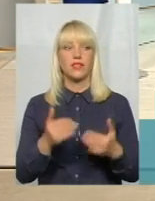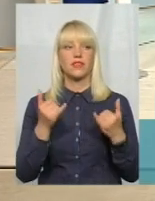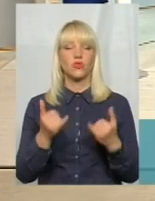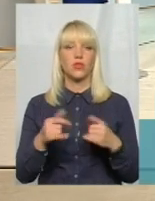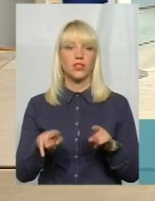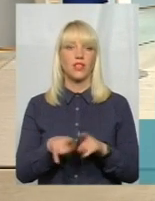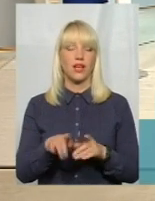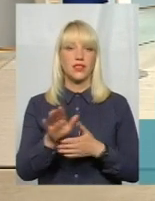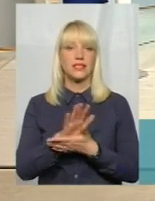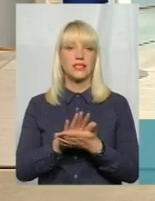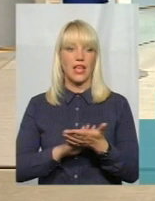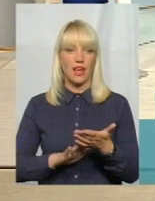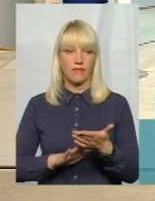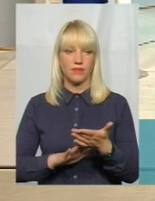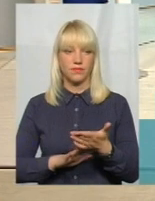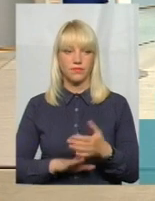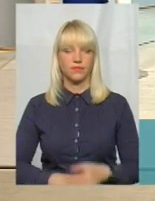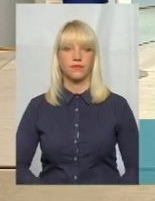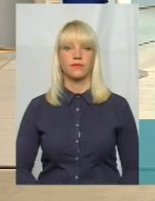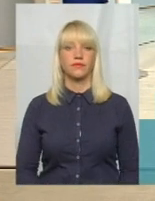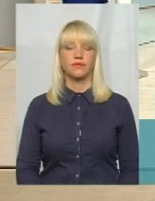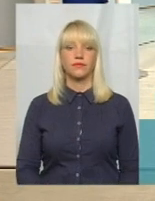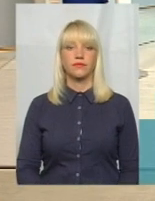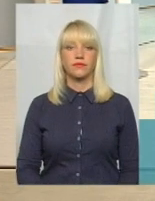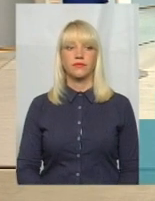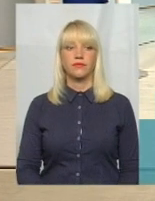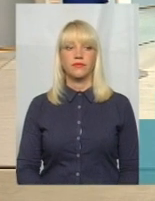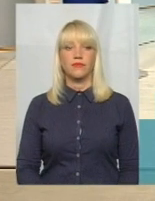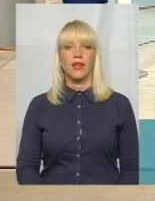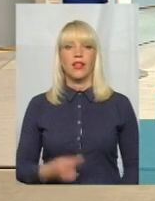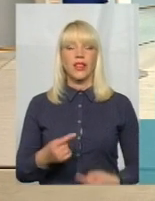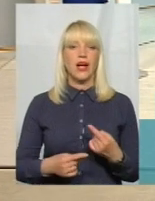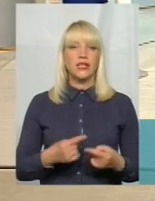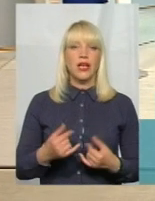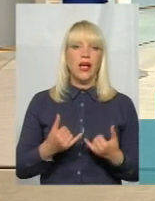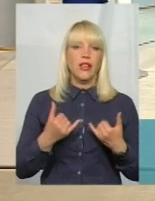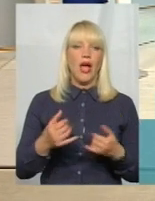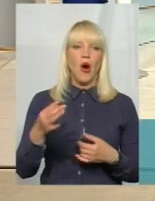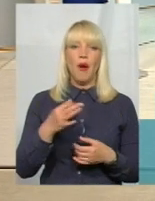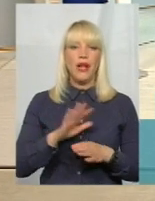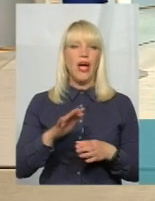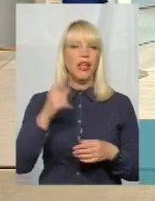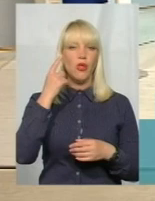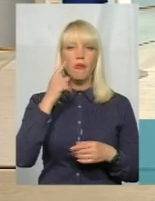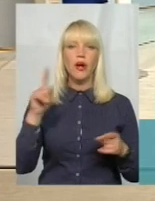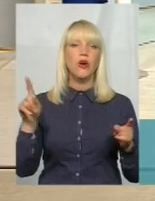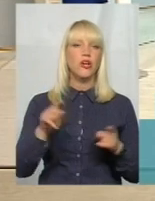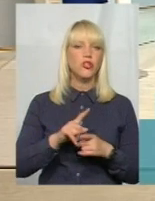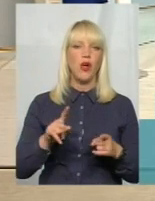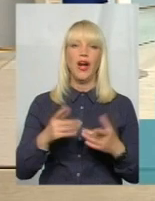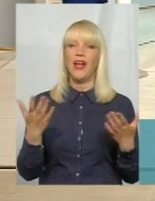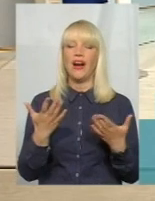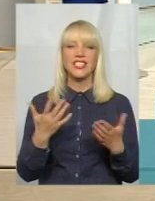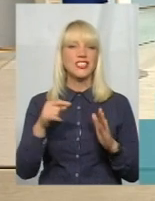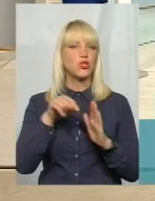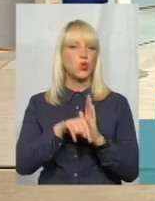така заява? Пане Микола. Наслідки для області, я не думаю, що якісь